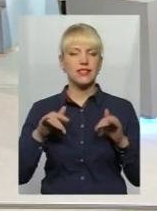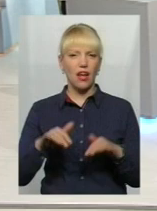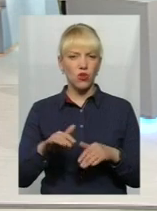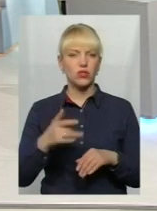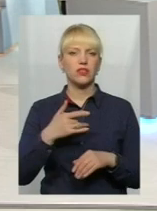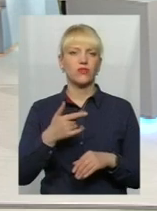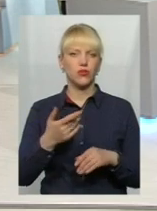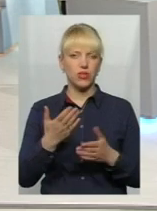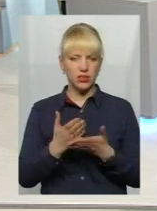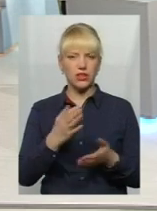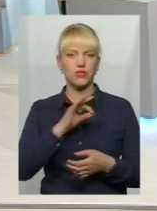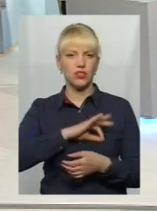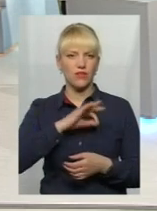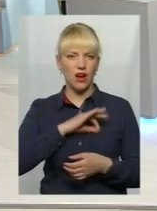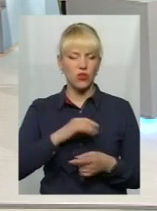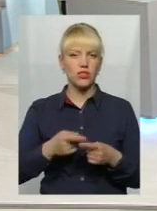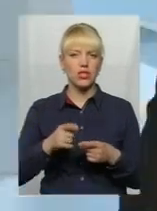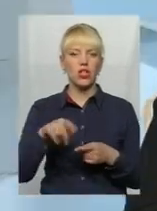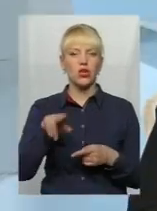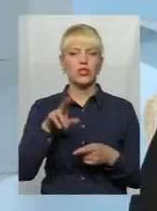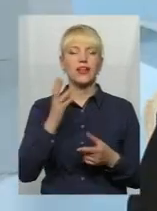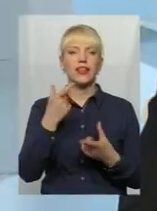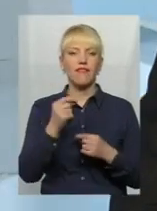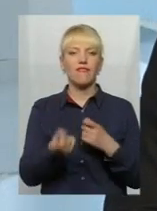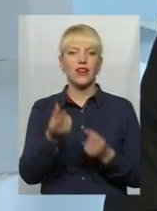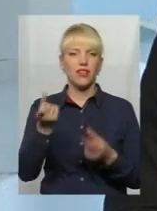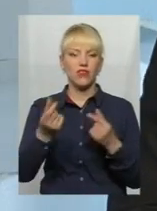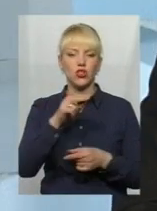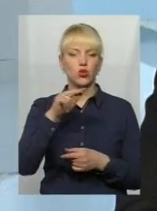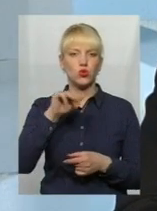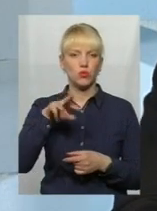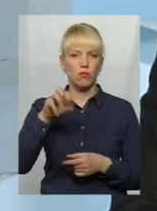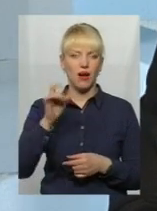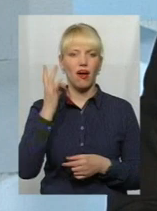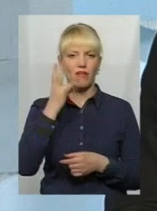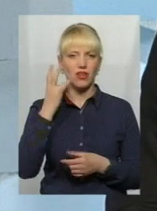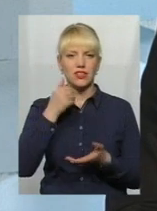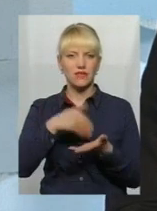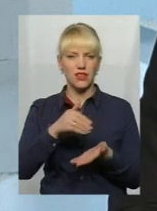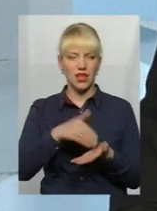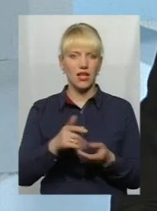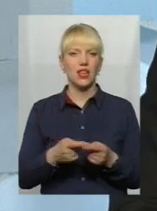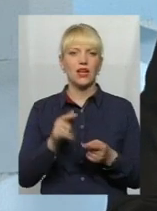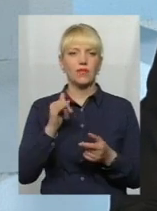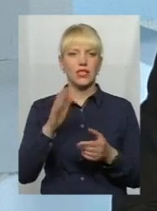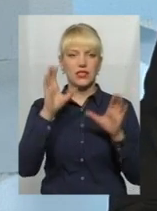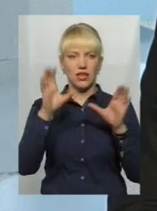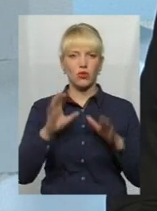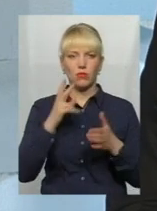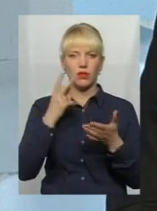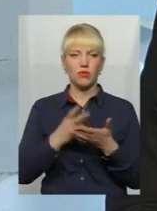випадки виявлення африканської чуми свиней, досить жорсткі заходи, вони передбачені чинною інструкцією, чинним законодавством,